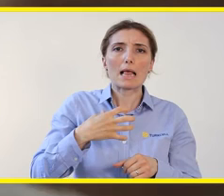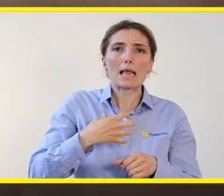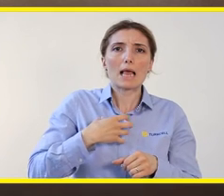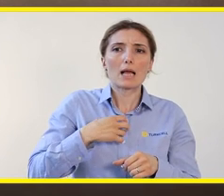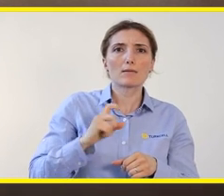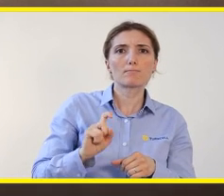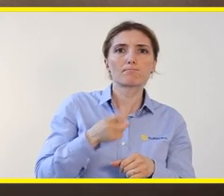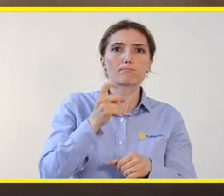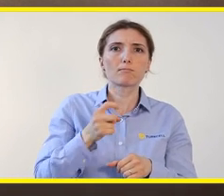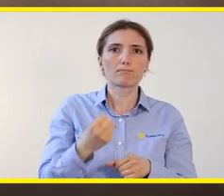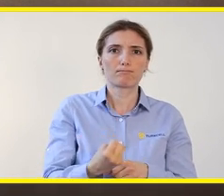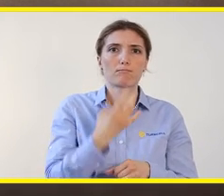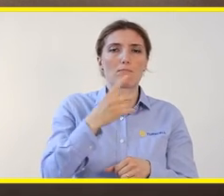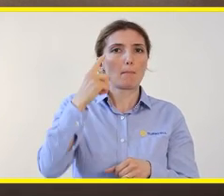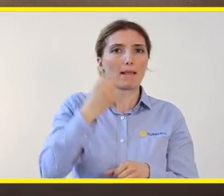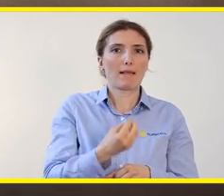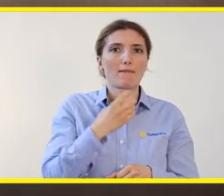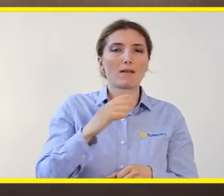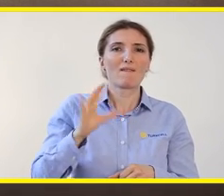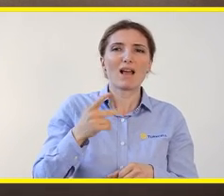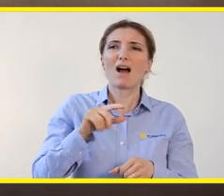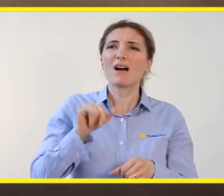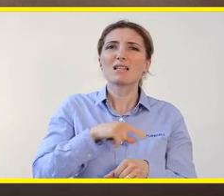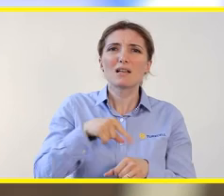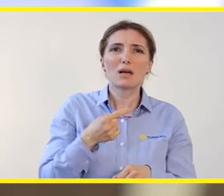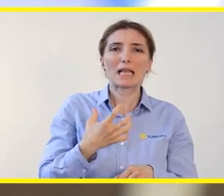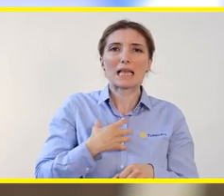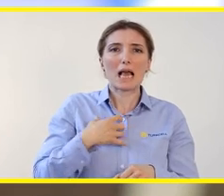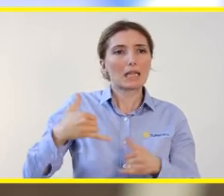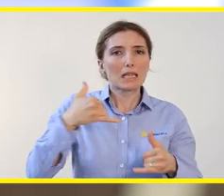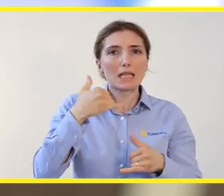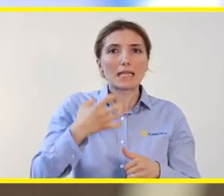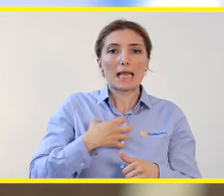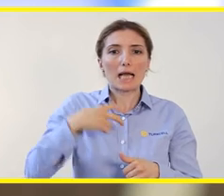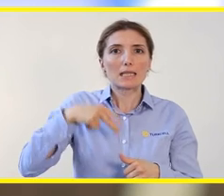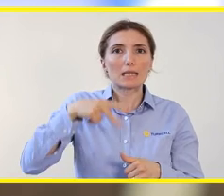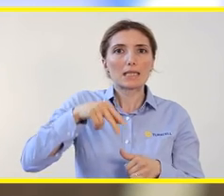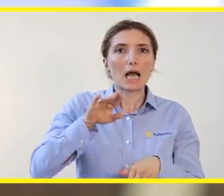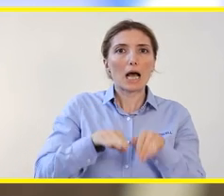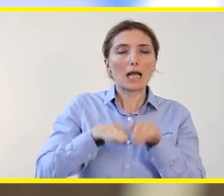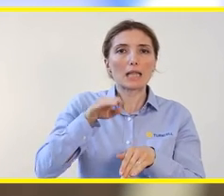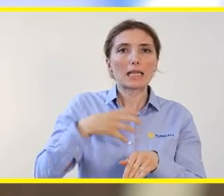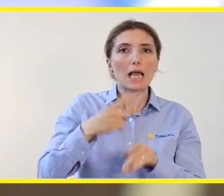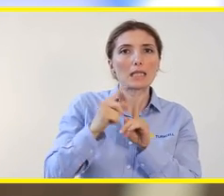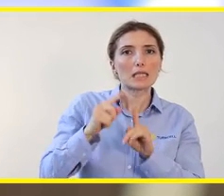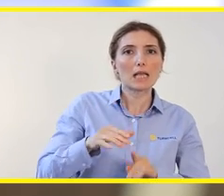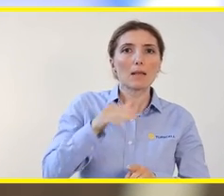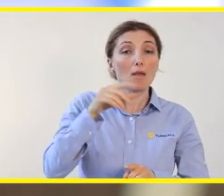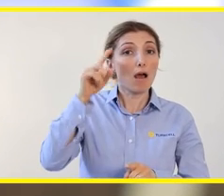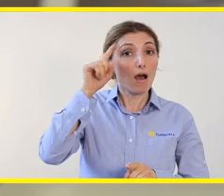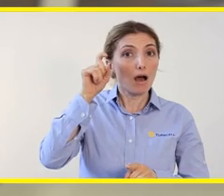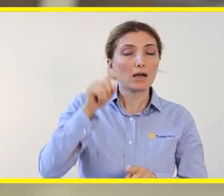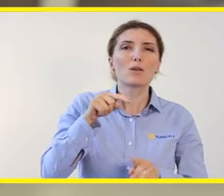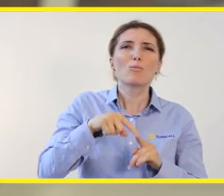T sensör uygulaması üzerinden gösterebilen T60, aynı zamanda kullanıcılarının gün içerisinde kaç adım attığını tevhid uygulaması üzerinden